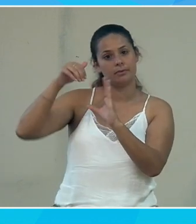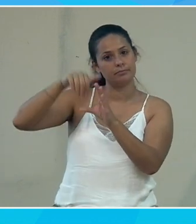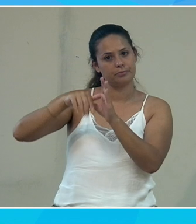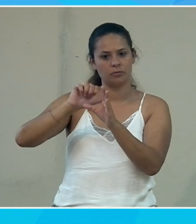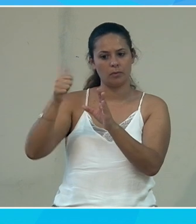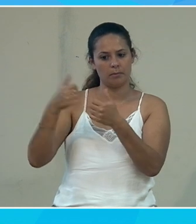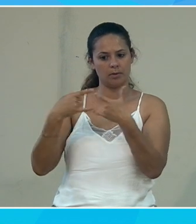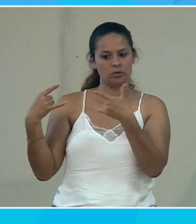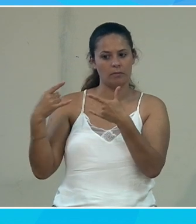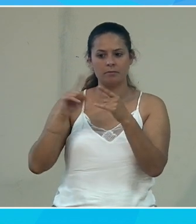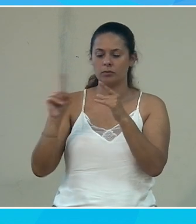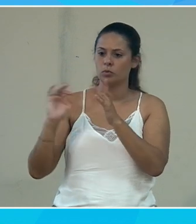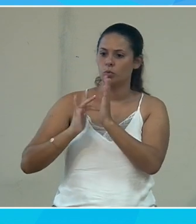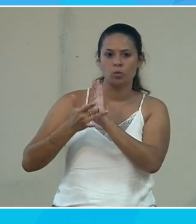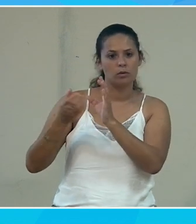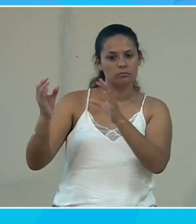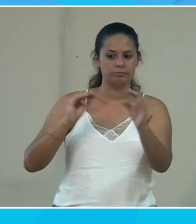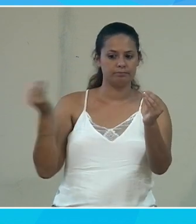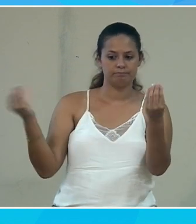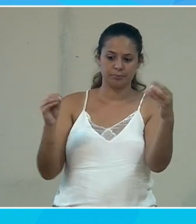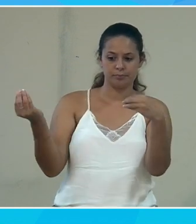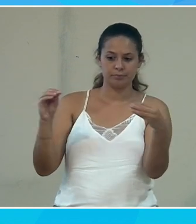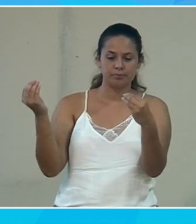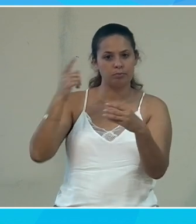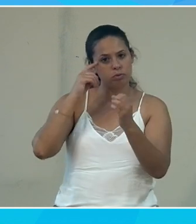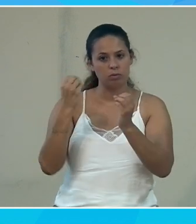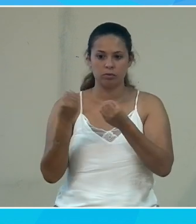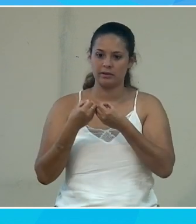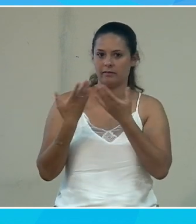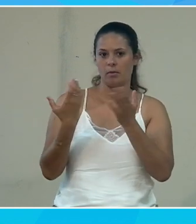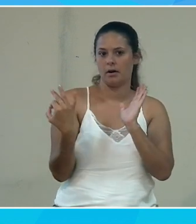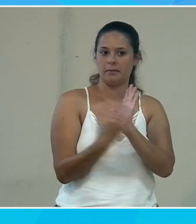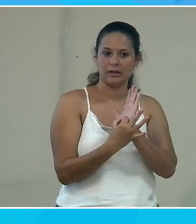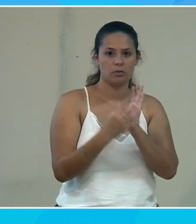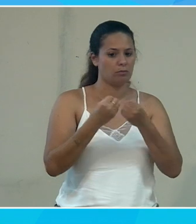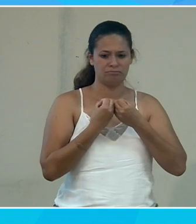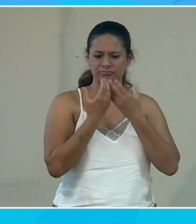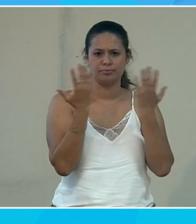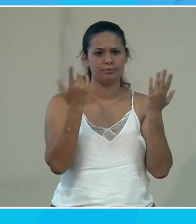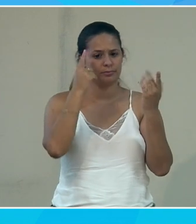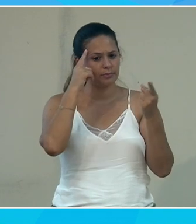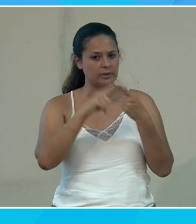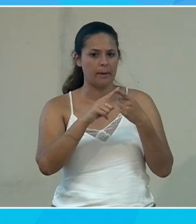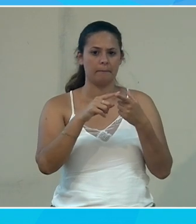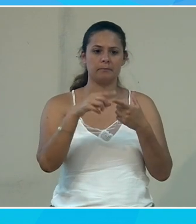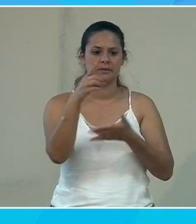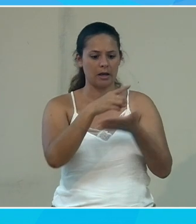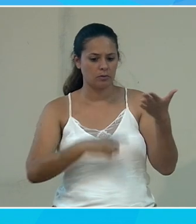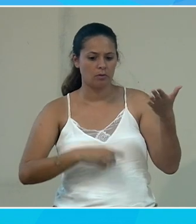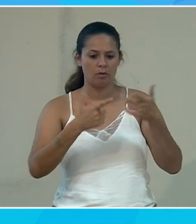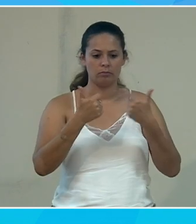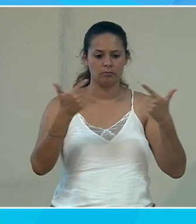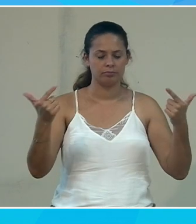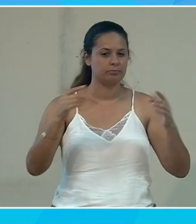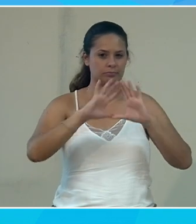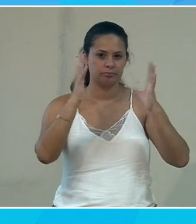Microsoft mais par tous les contributeurs pour développer des applications alors diverses et variées en XAML en UWP enfin Unify ou Windows